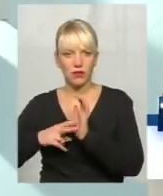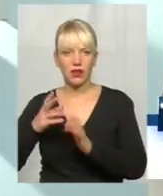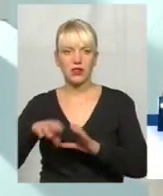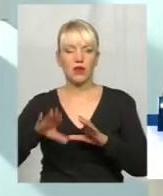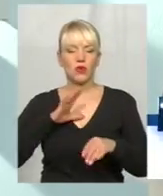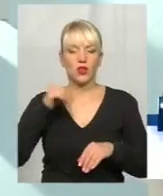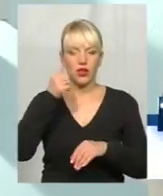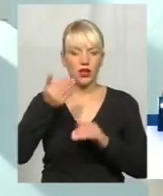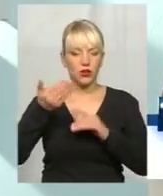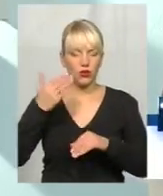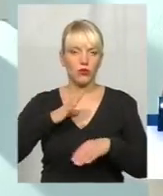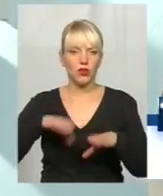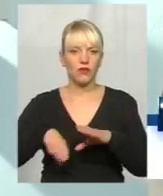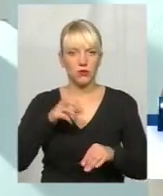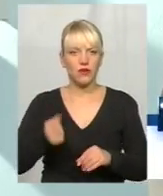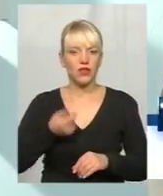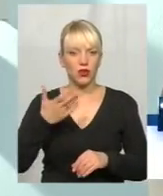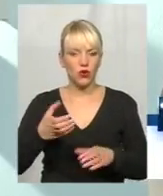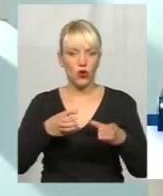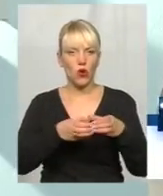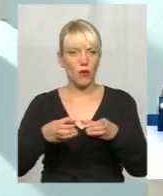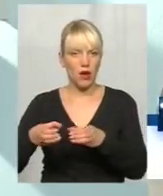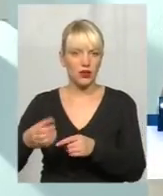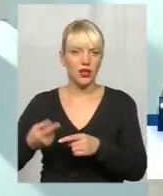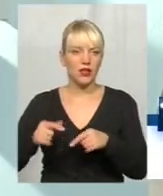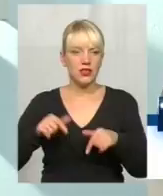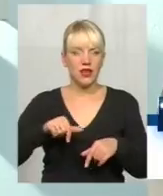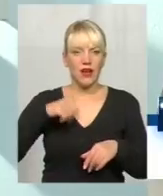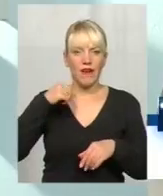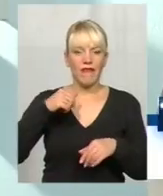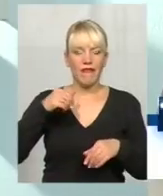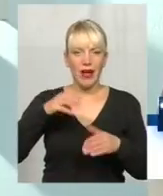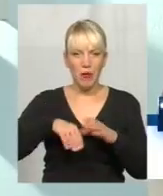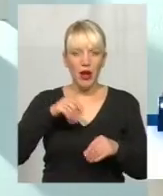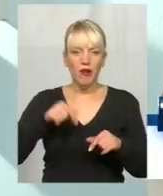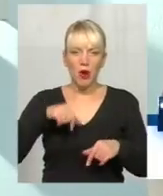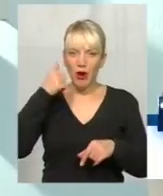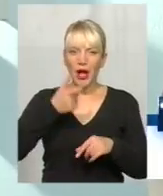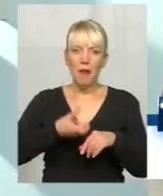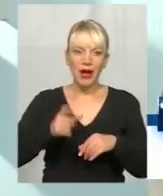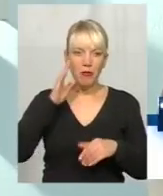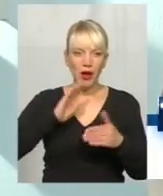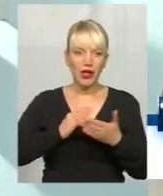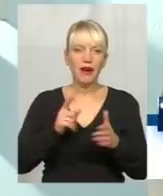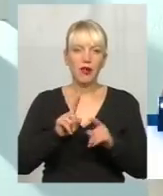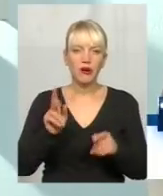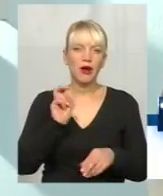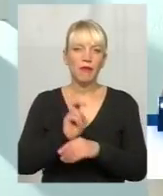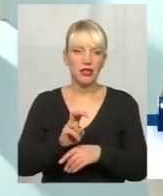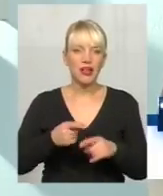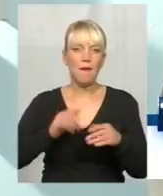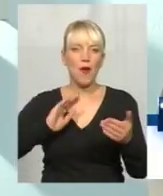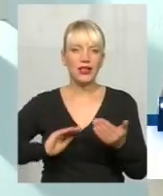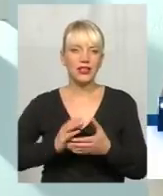вибори в кількох громадах, ці вибори цього року, вони більш політизовані, тому що зайшли політичні партії на ці